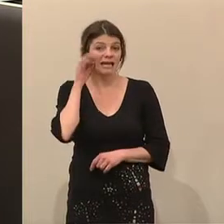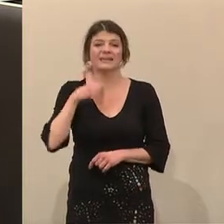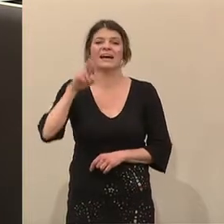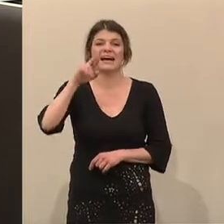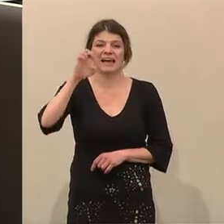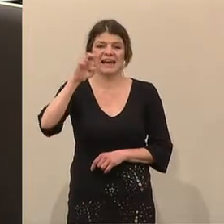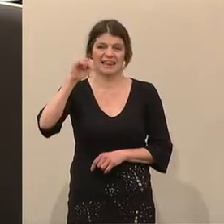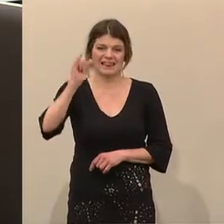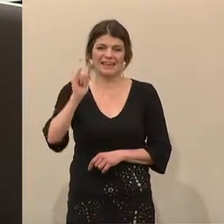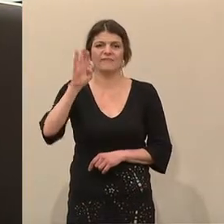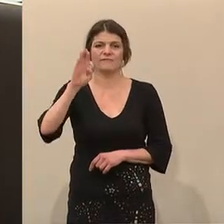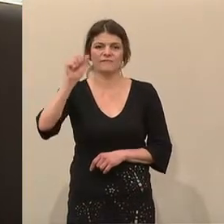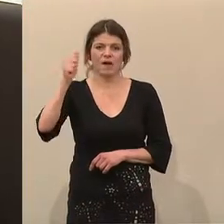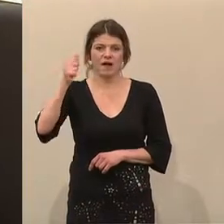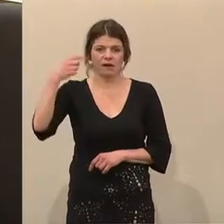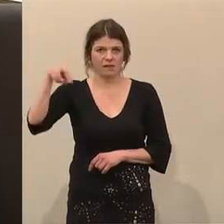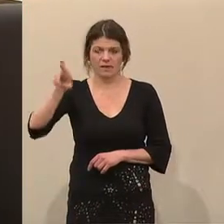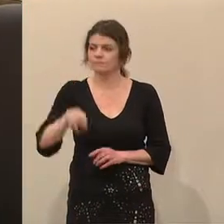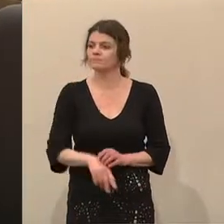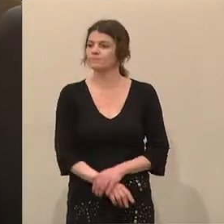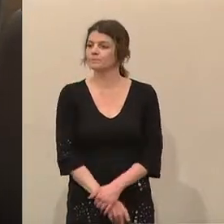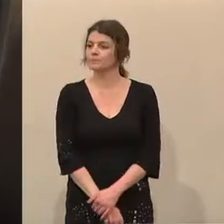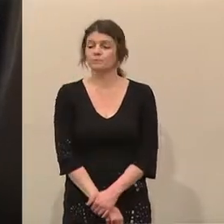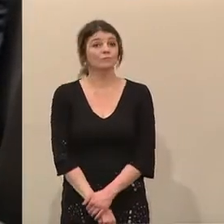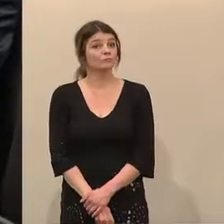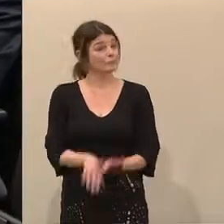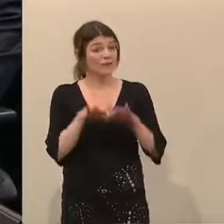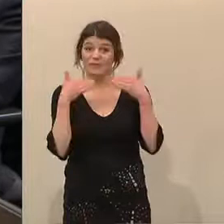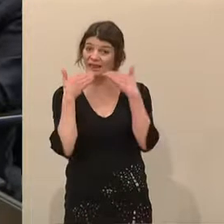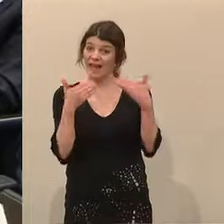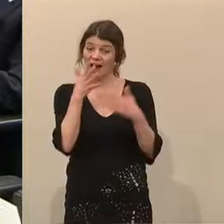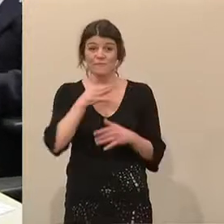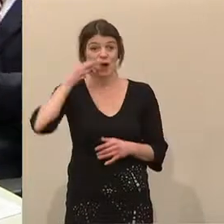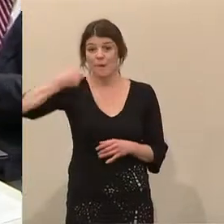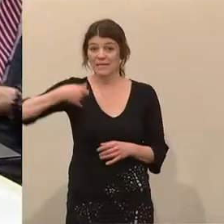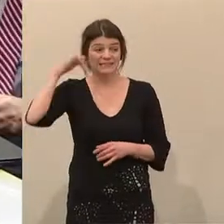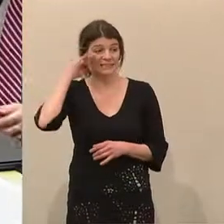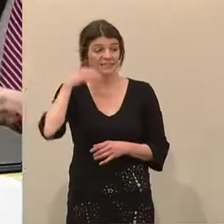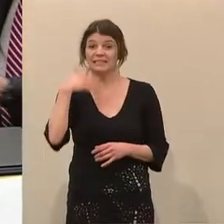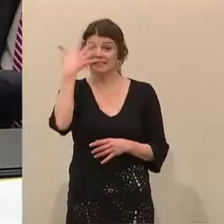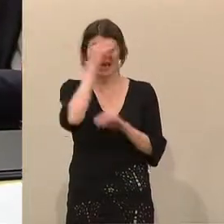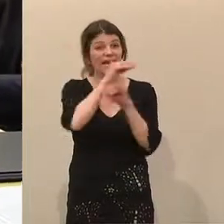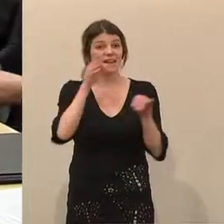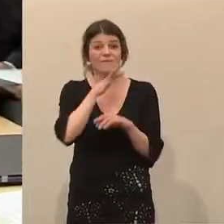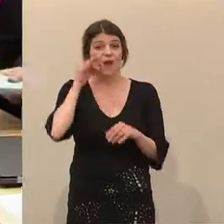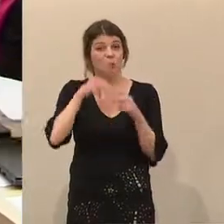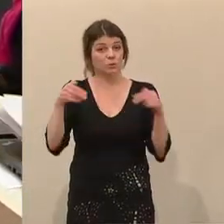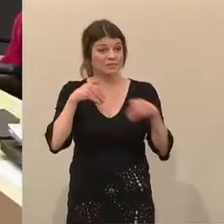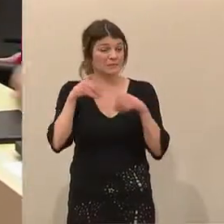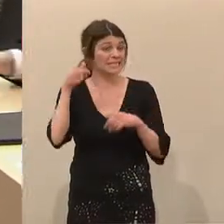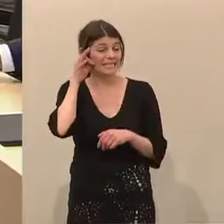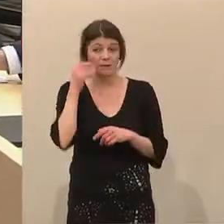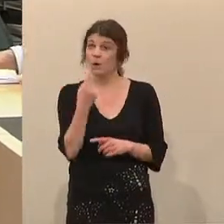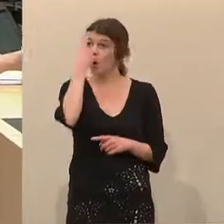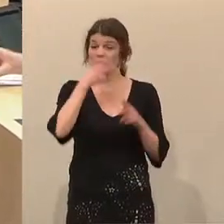mehrjährigen Finanzrahmen besonders herausfordernd. Diese Diskussionen werden die Zukunft der EU maßgeblich prägen, betont Elisabeth